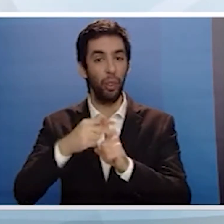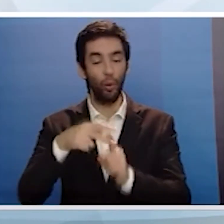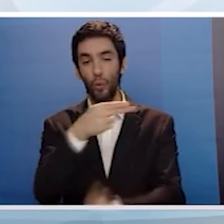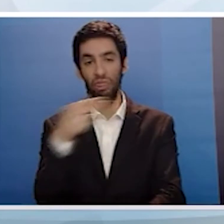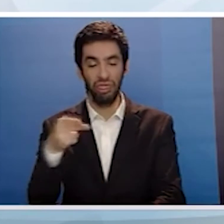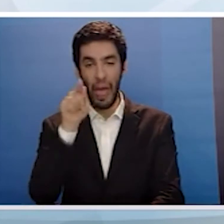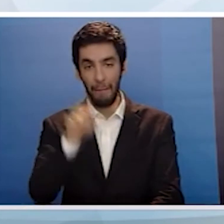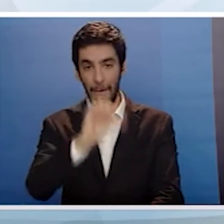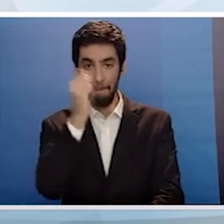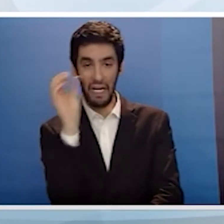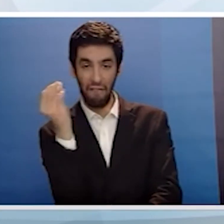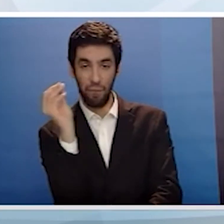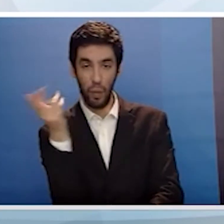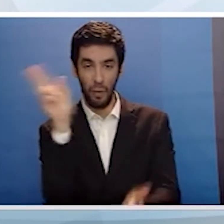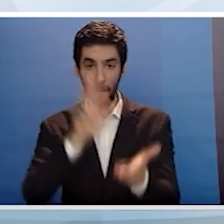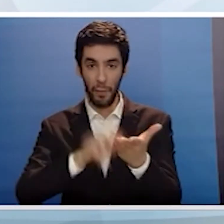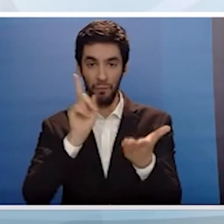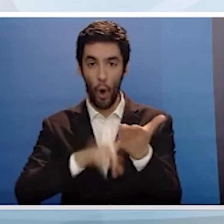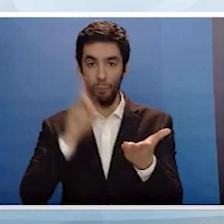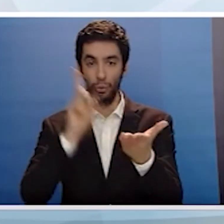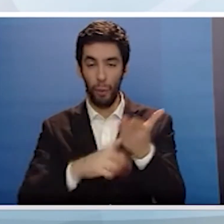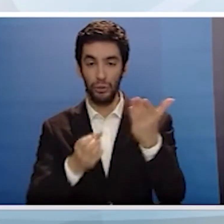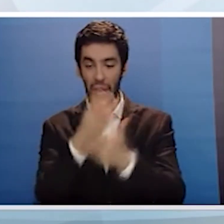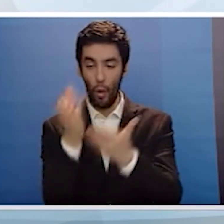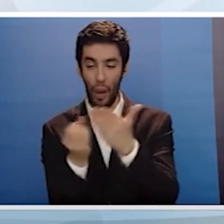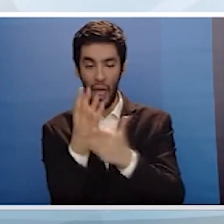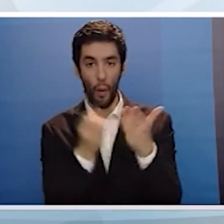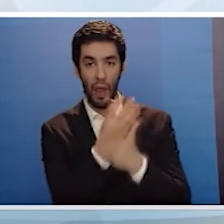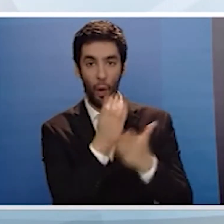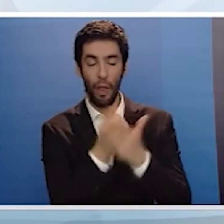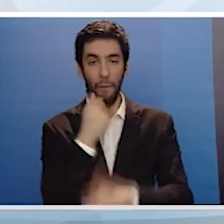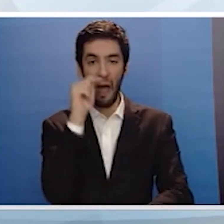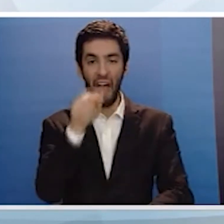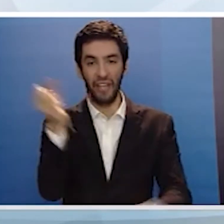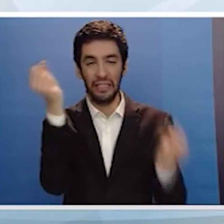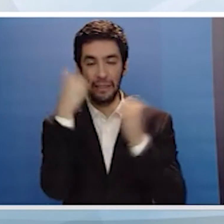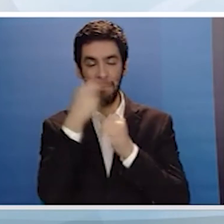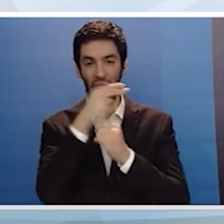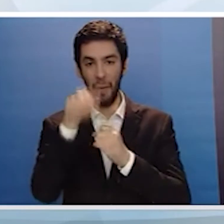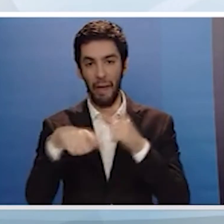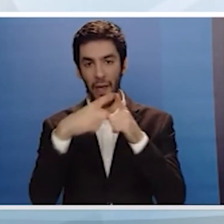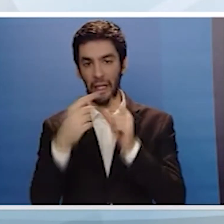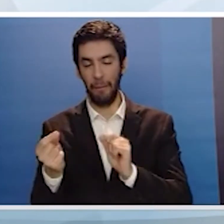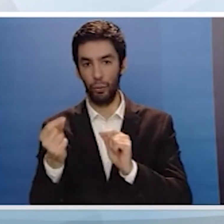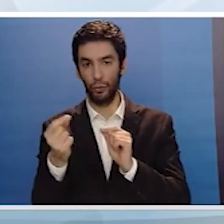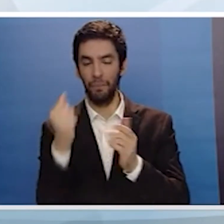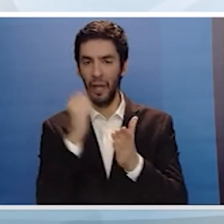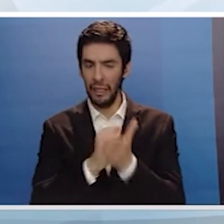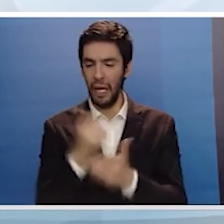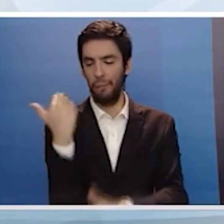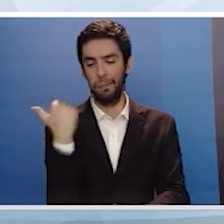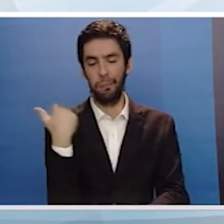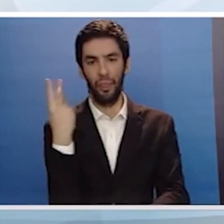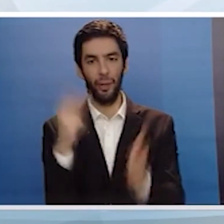Σεπτέμβριν του 2014 με εξαίρεσην την ΕΔΕΚ ή τον Ιούλιο του 2018 καθώς και με την πρόσφατη